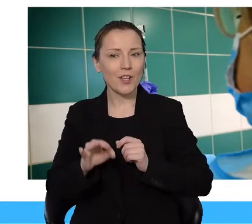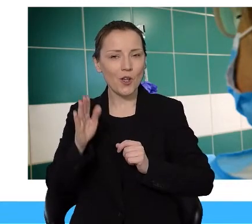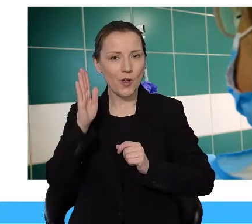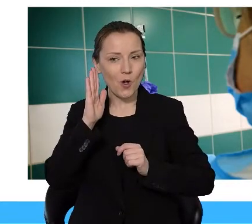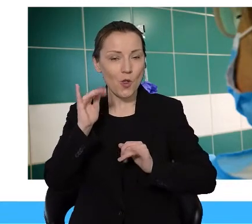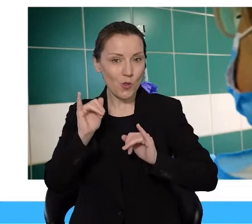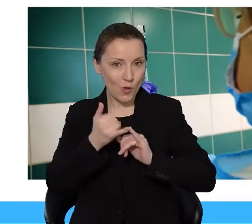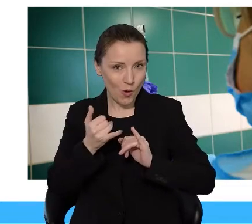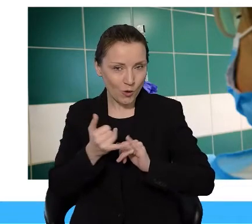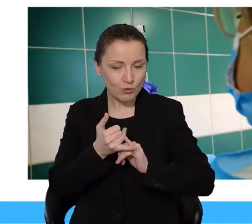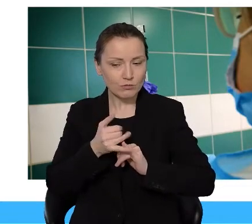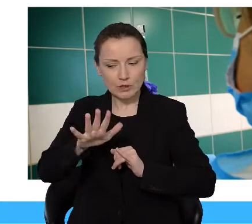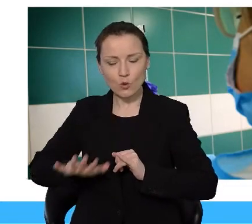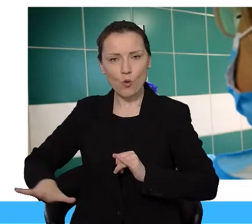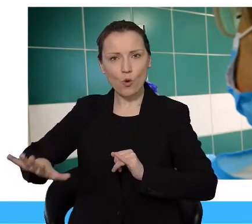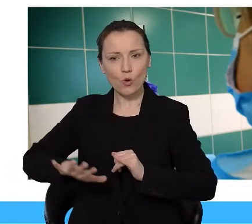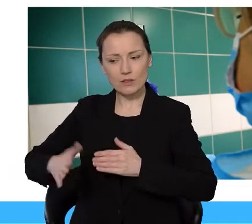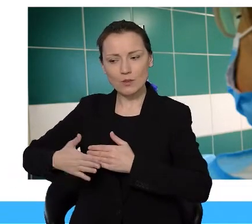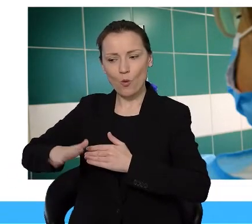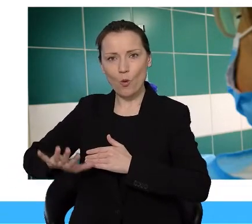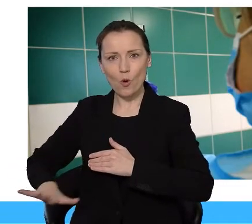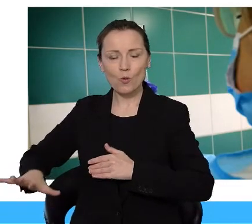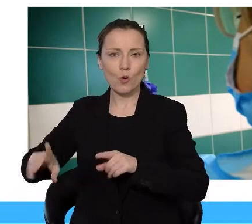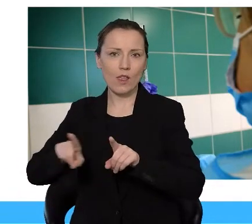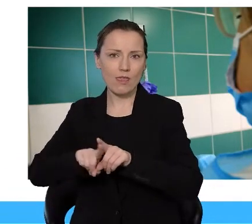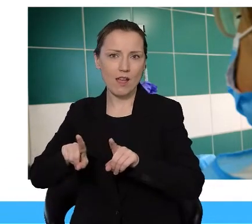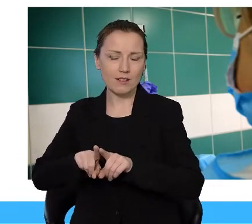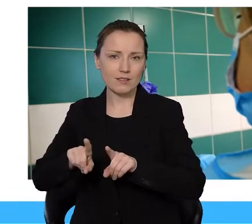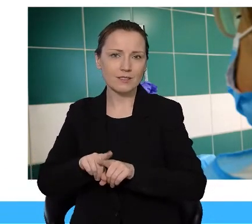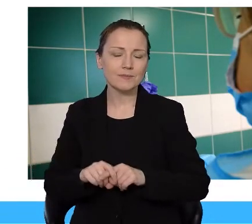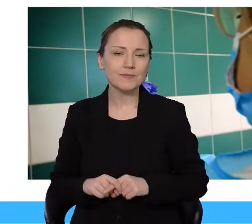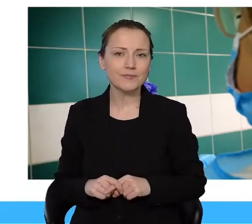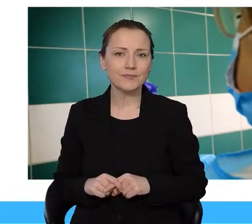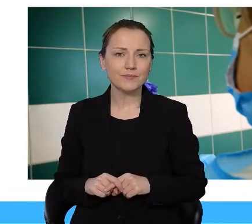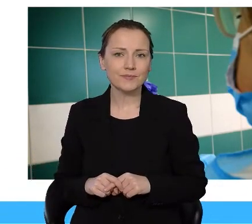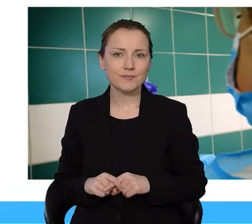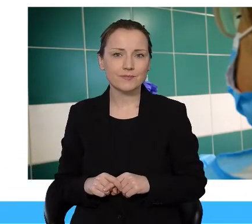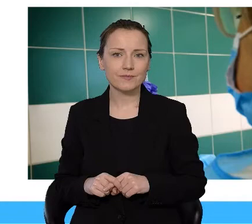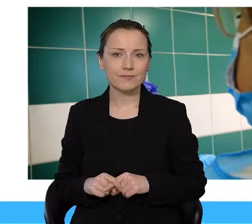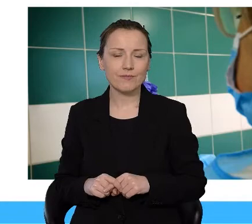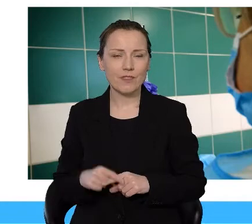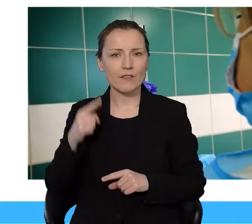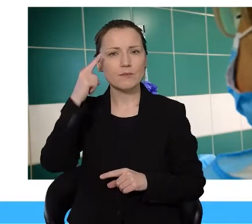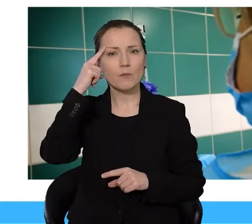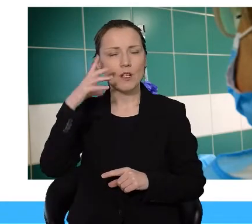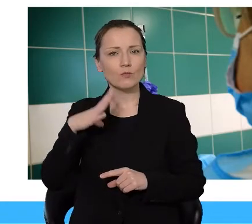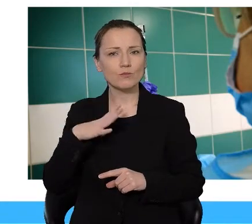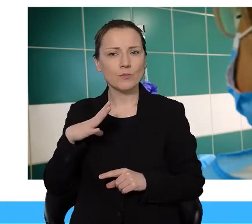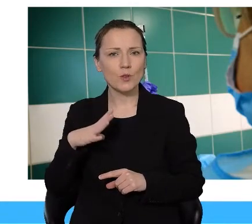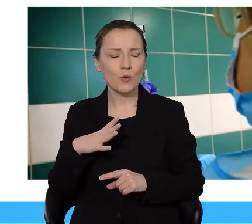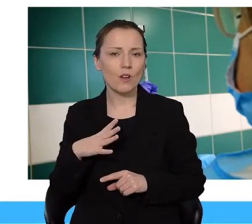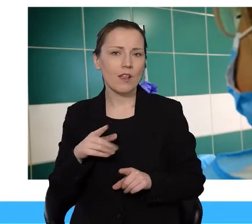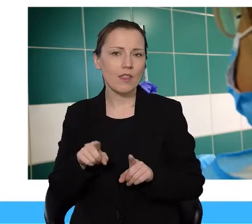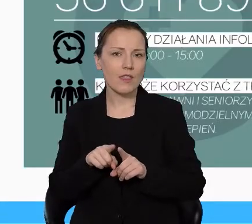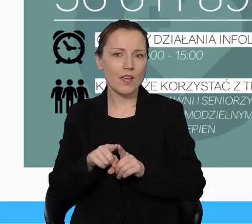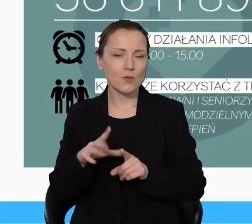okolic poza Toruniem, bo wykonujemy ten transport także poza Toruniem. Wspomniałem o tym, że udzielane są